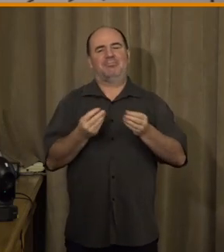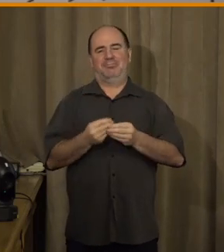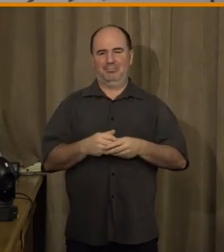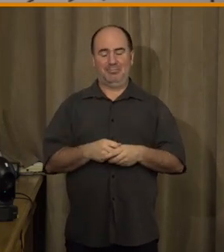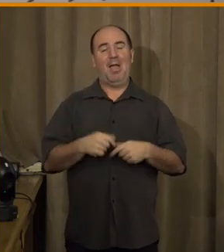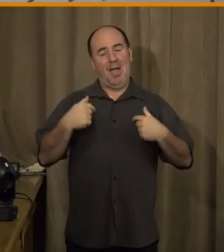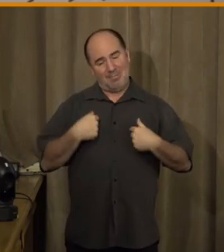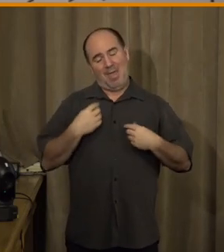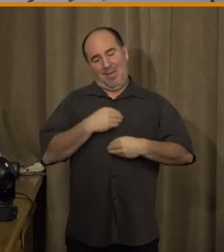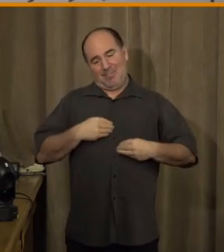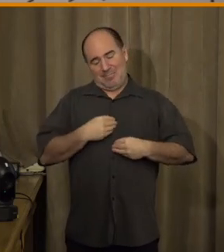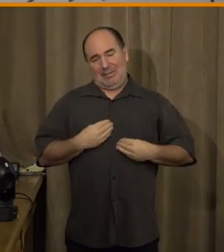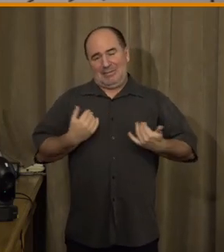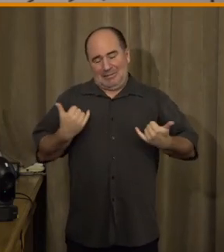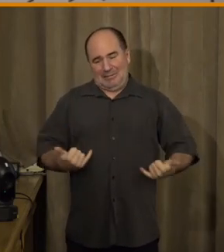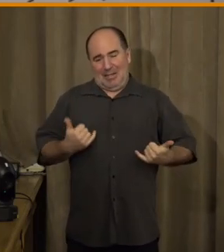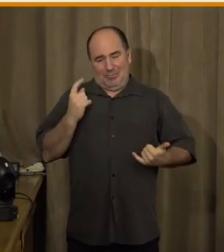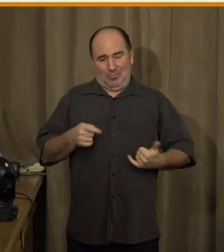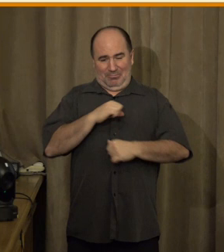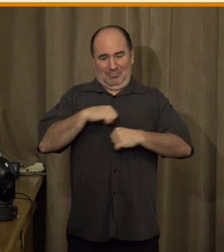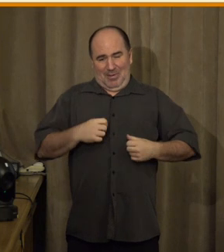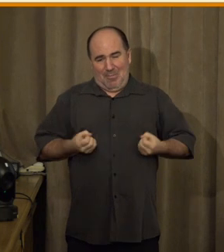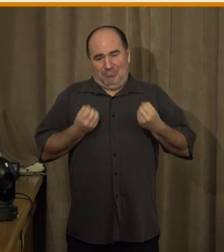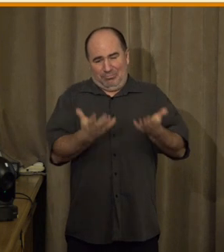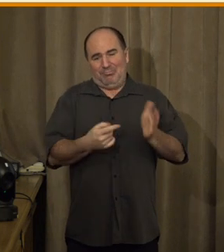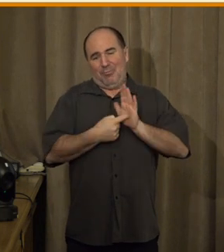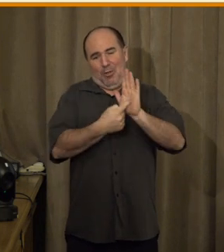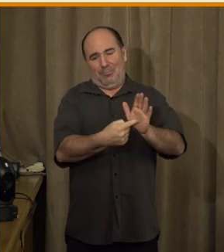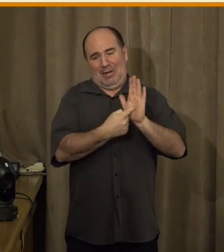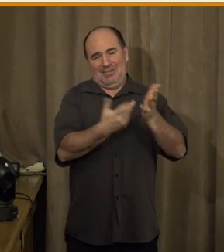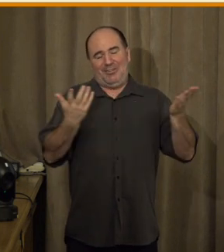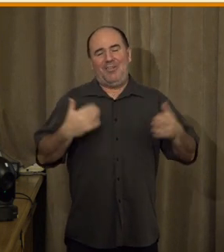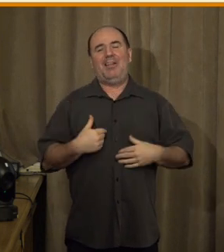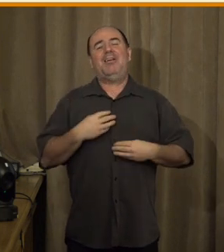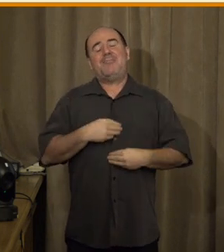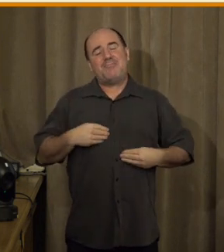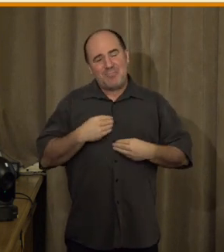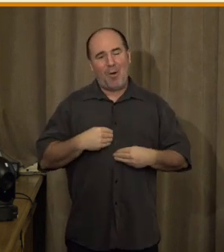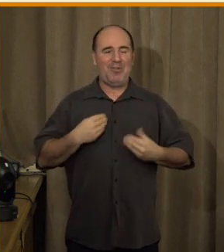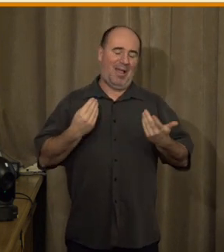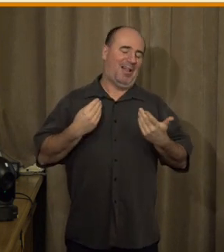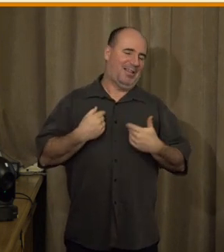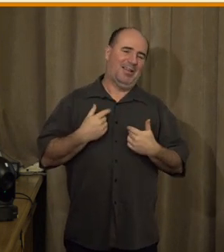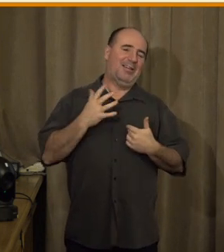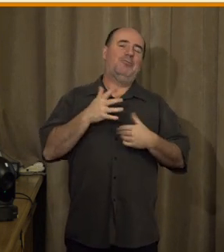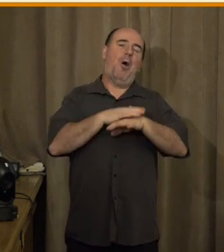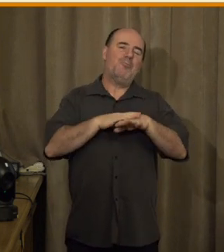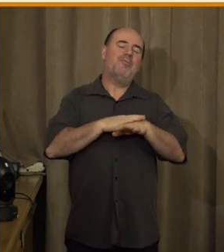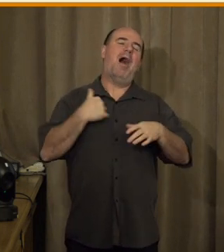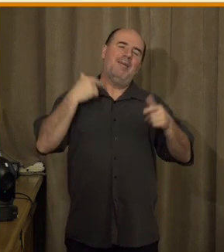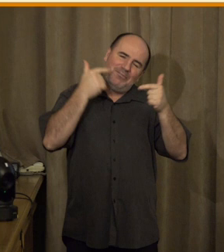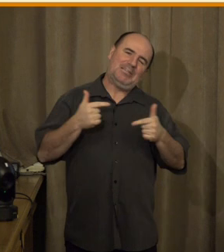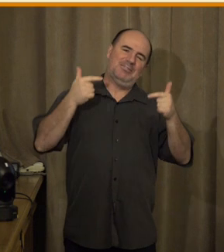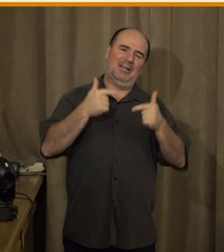tady odprezentovat sama, ale bohužel jiné řešení není, takže omluva a tolik navysvětelnou, proč tady jsem v tomto